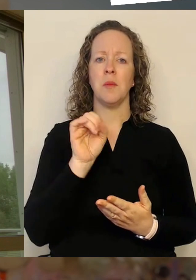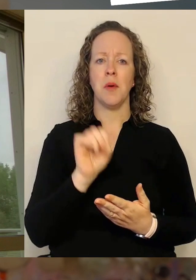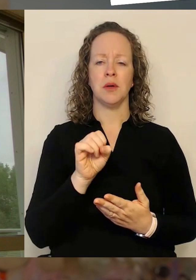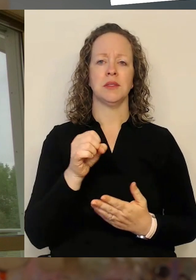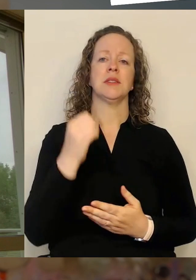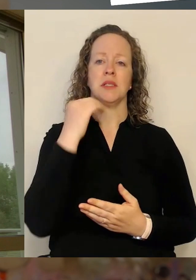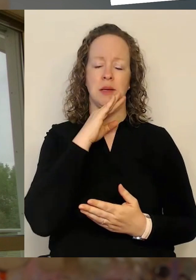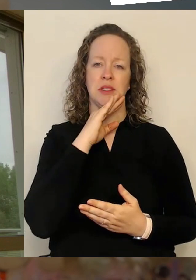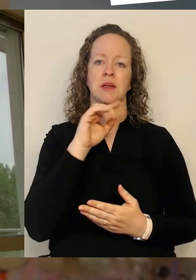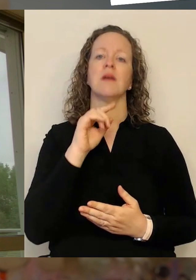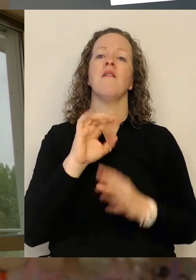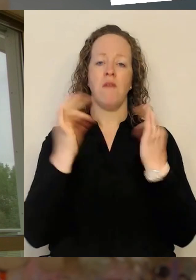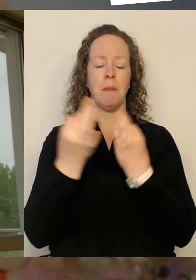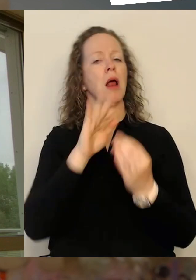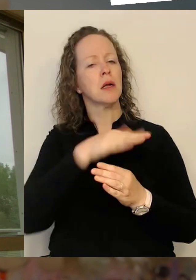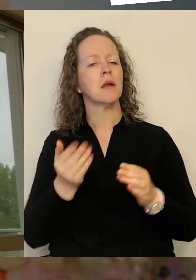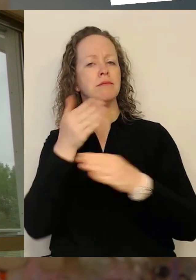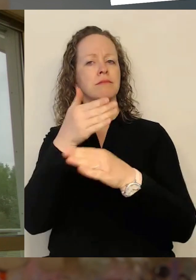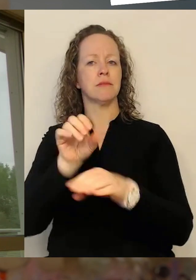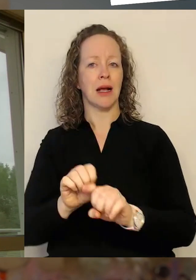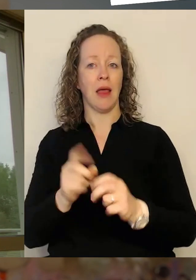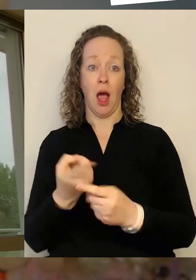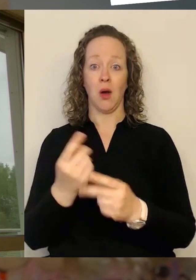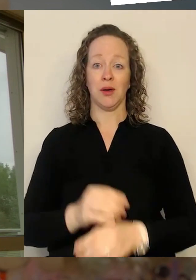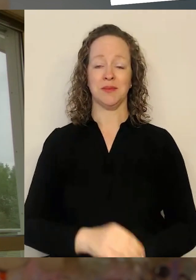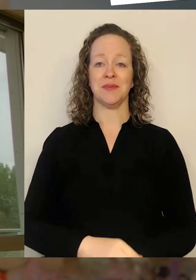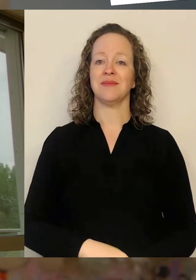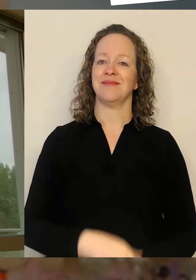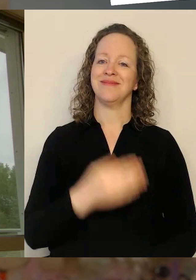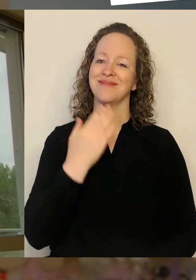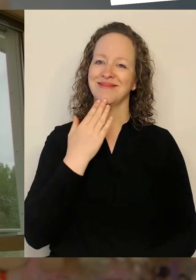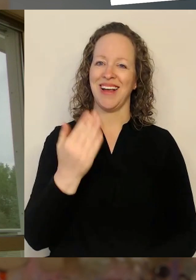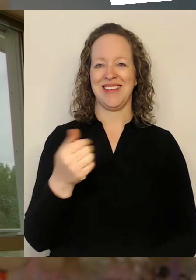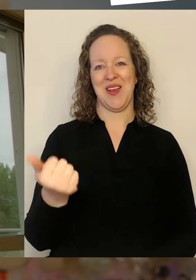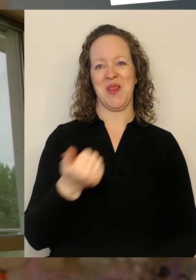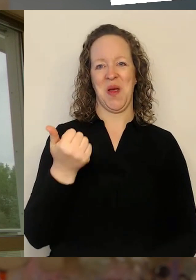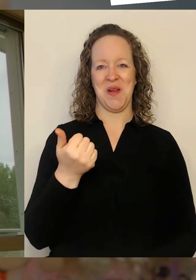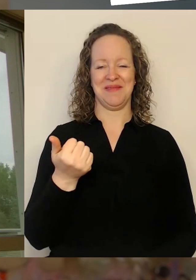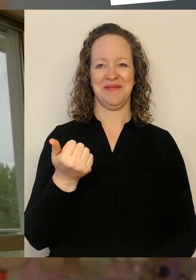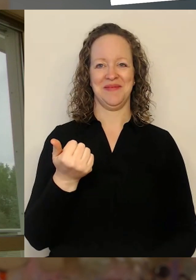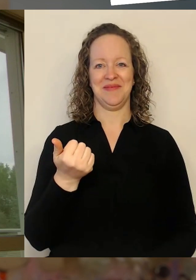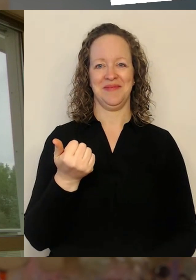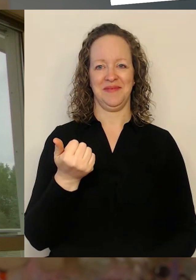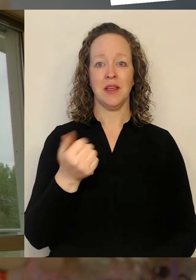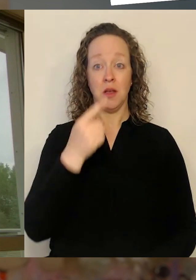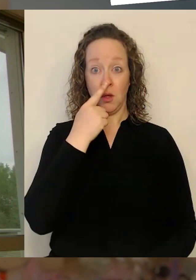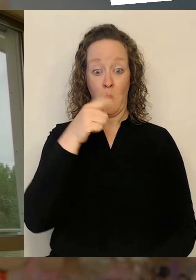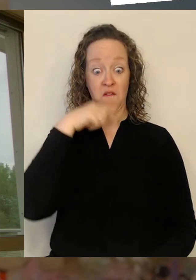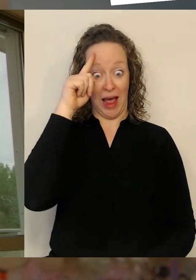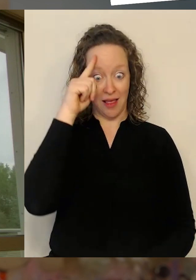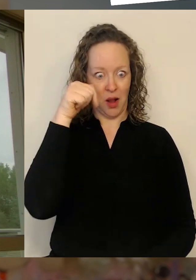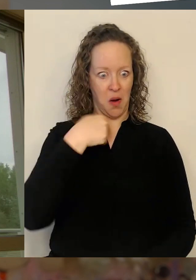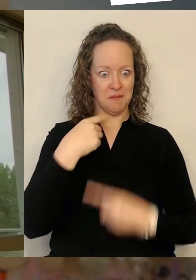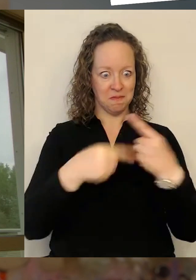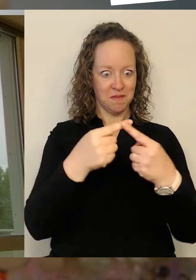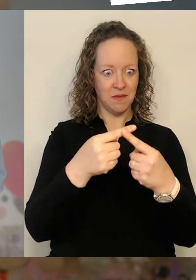kommen. Vielen Dank, das klingt total spannend und ist natürlich für uns auch ein tolles Zeichen, dass Sie nicht nur den Freitag nutzen, sondern tatsächlich dann